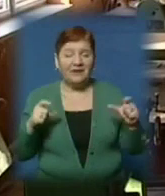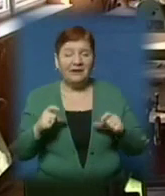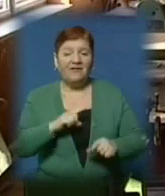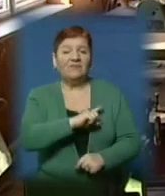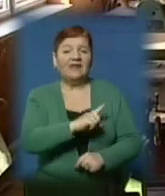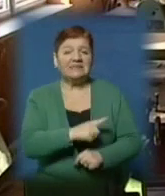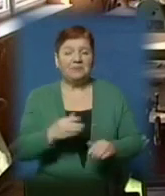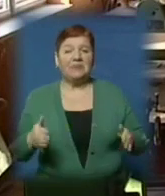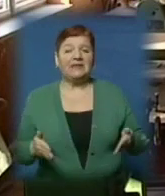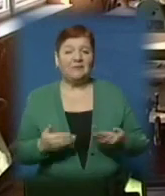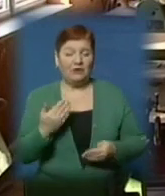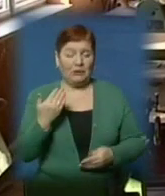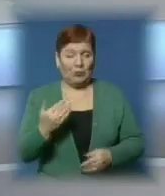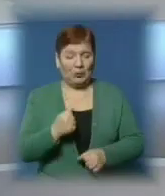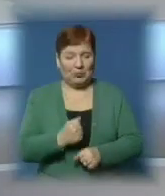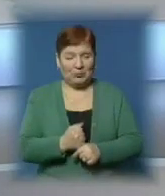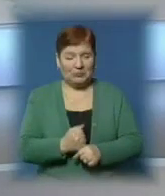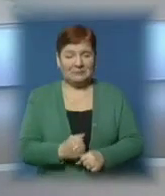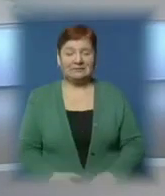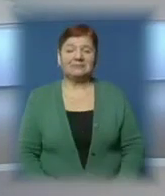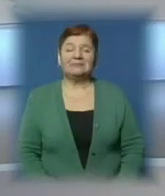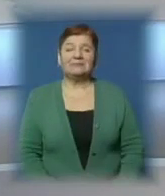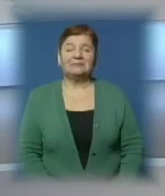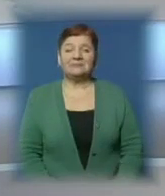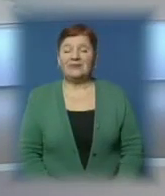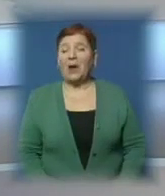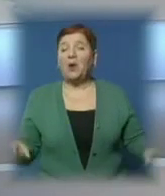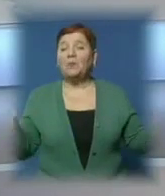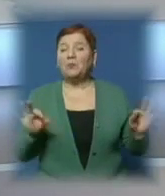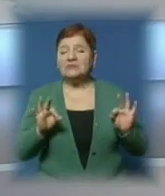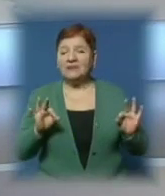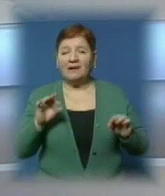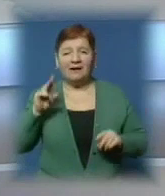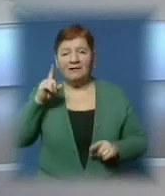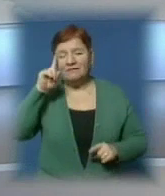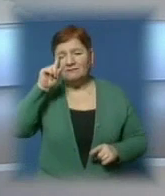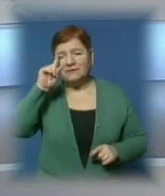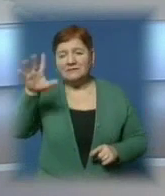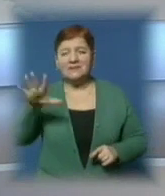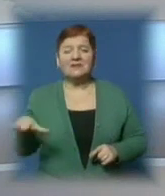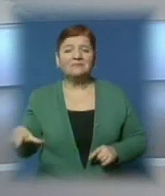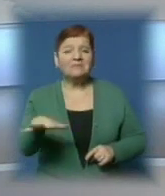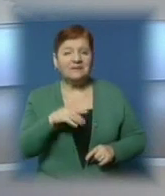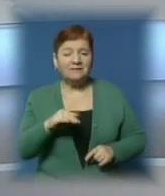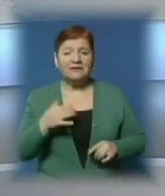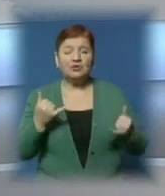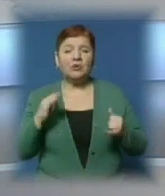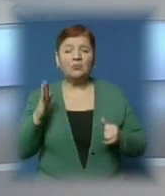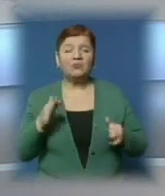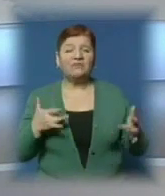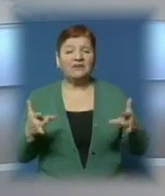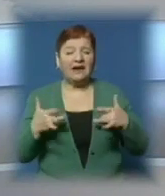силами підтримують їхню роботу. Музика відома кожному, звучатиме сьогодні в обласній філармонії.